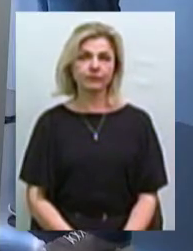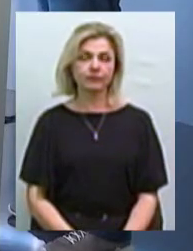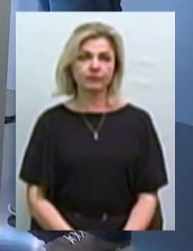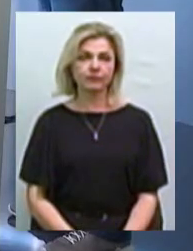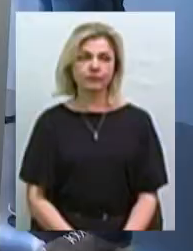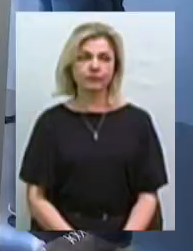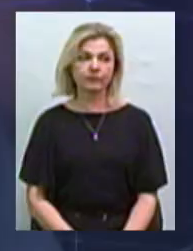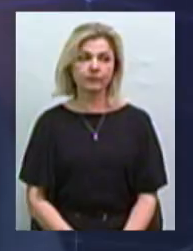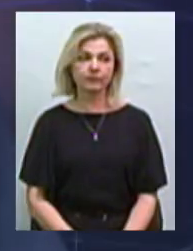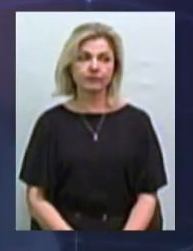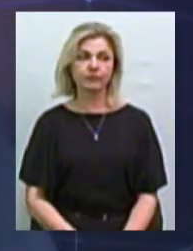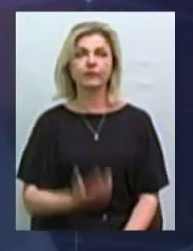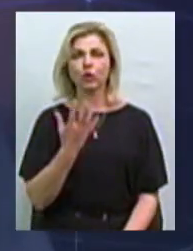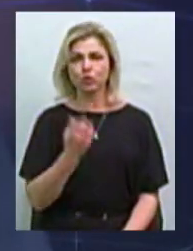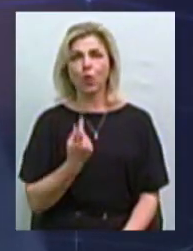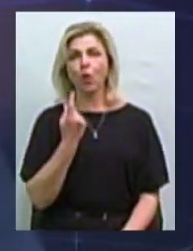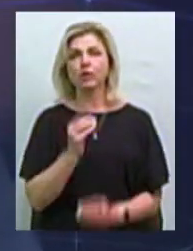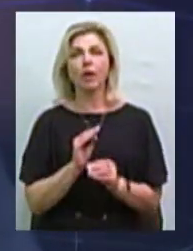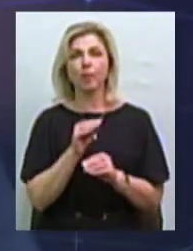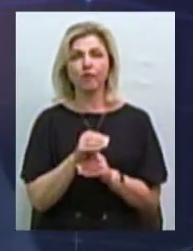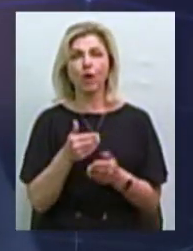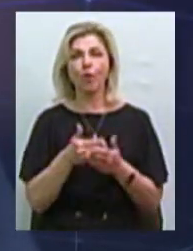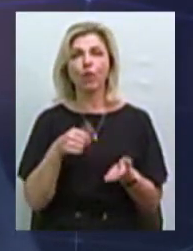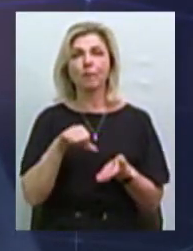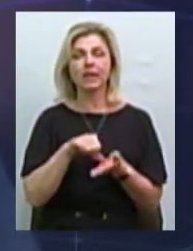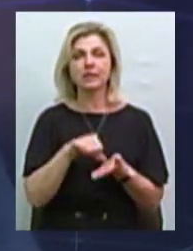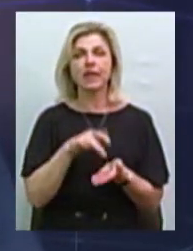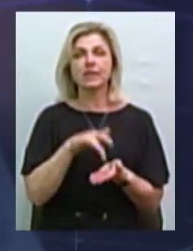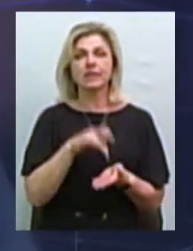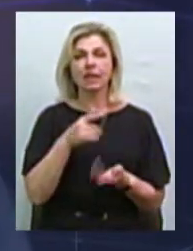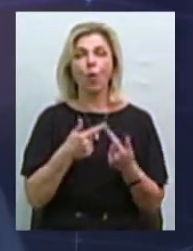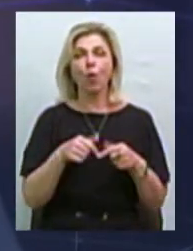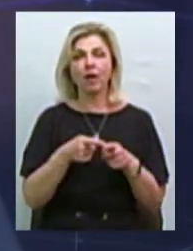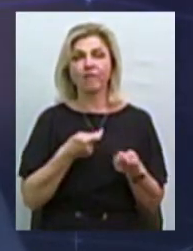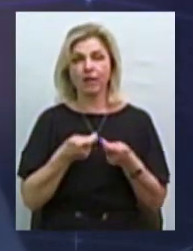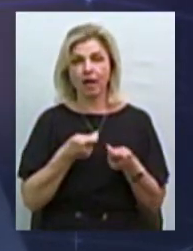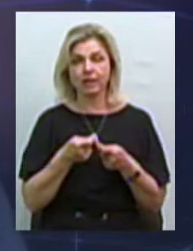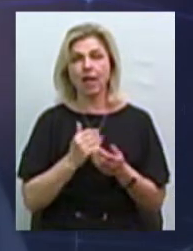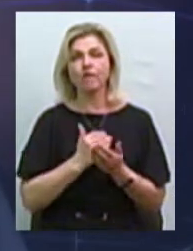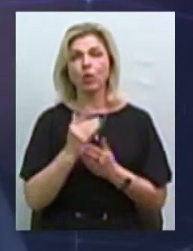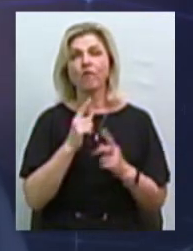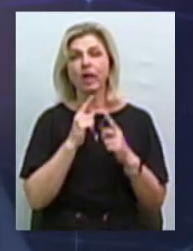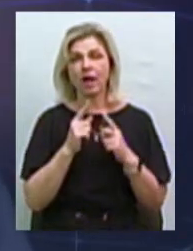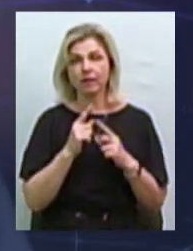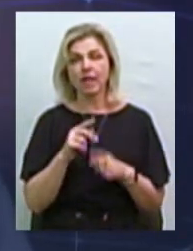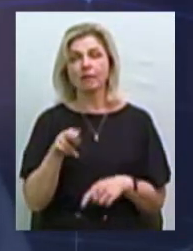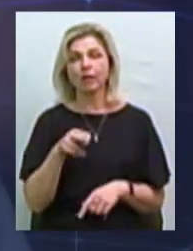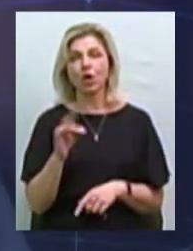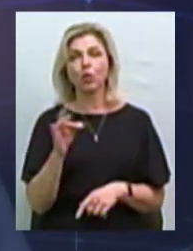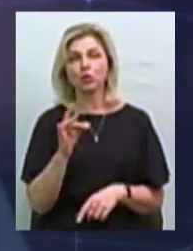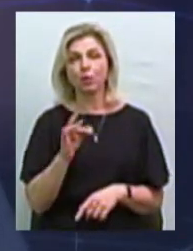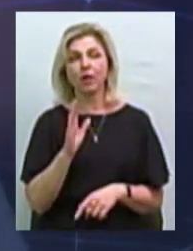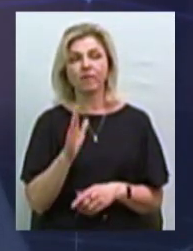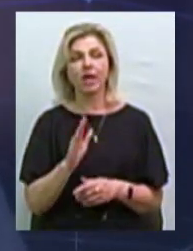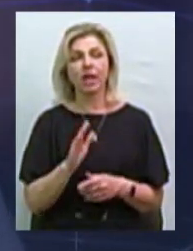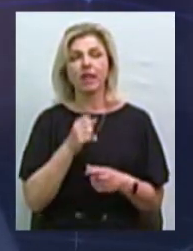І ще одна ремарка від представника Центрального органу влади. Як заявив спікер Верховної Ради України Дмитро Розумков в інтерв'ю в виданні